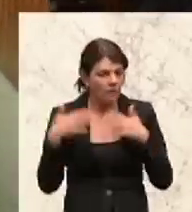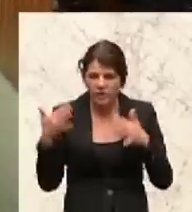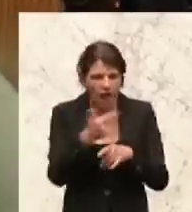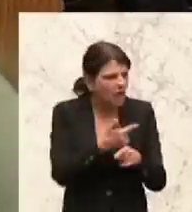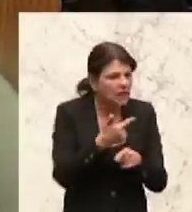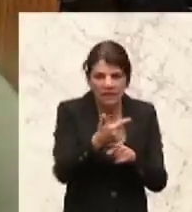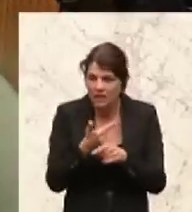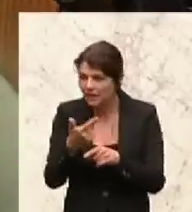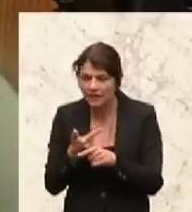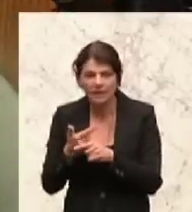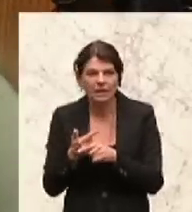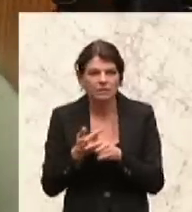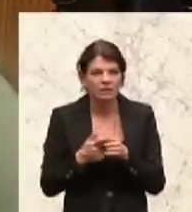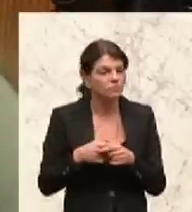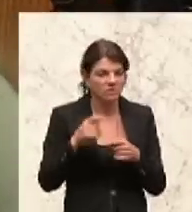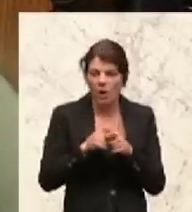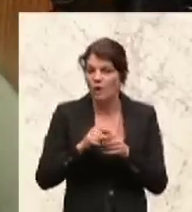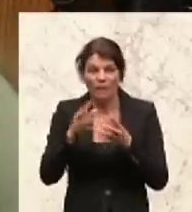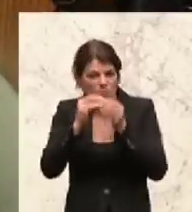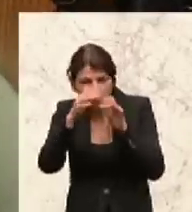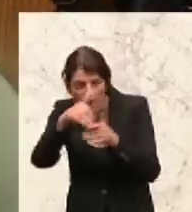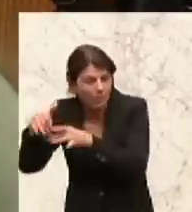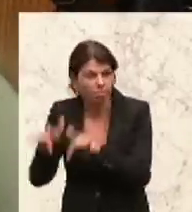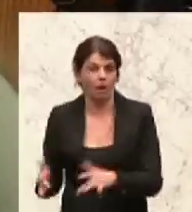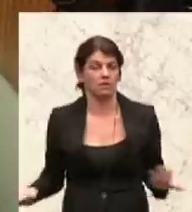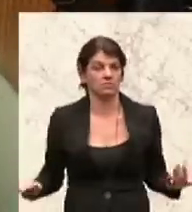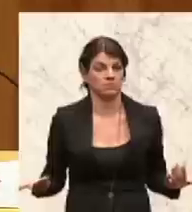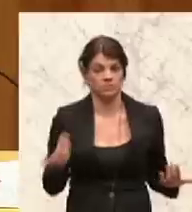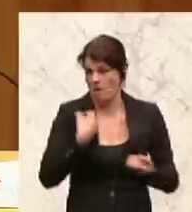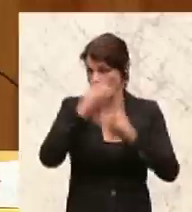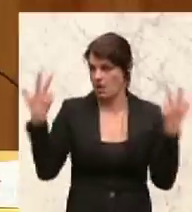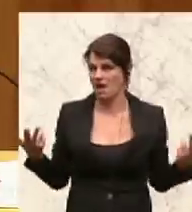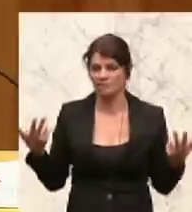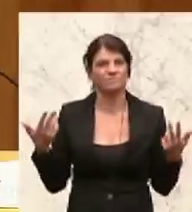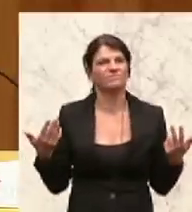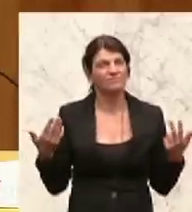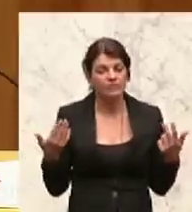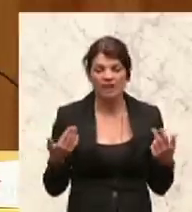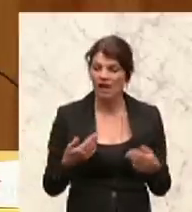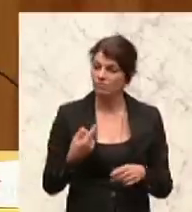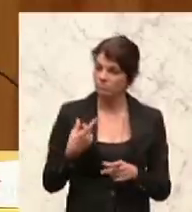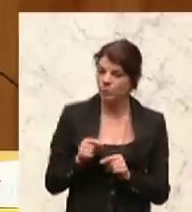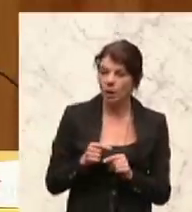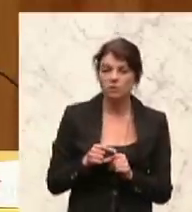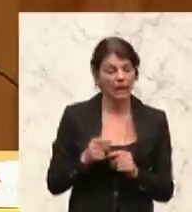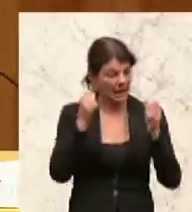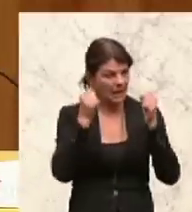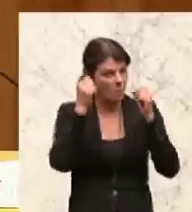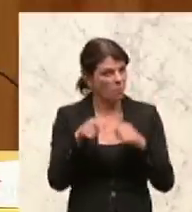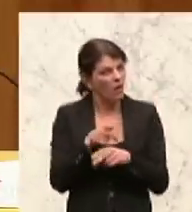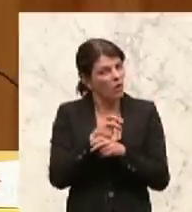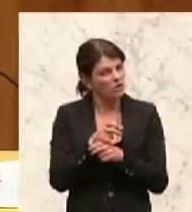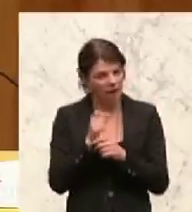und Assets notleidend sind. Und in diesem Zusammenhang muss die Erpressbarkeit der Republik oder des damaligen